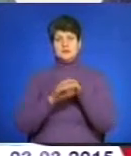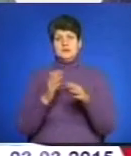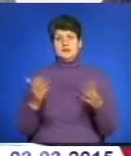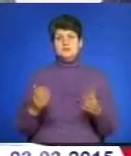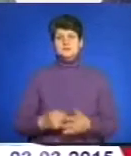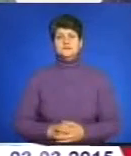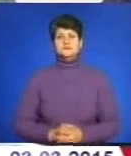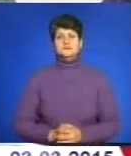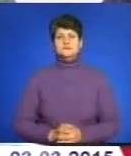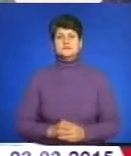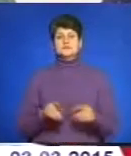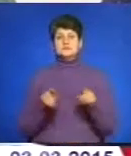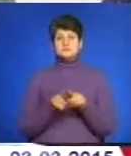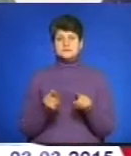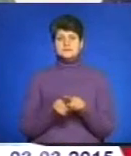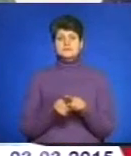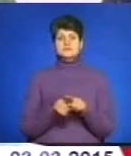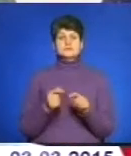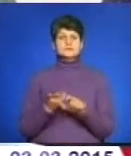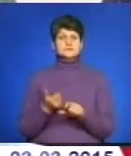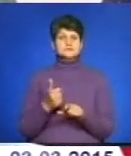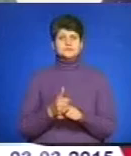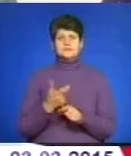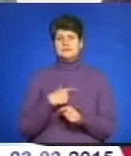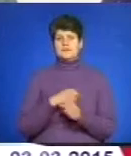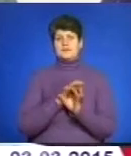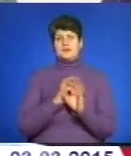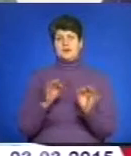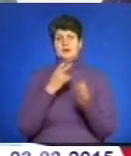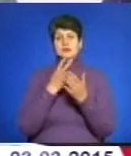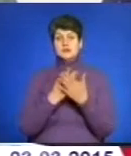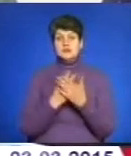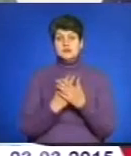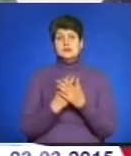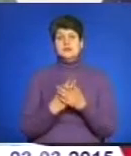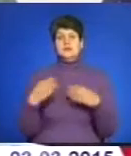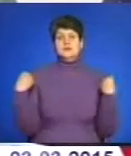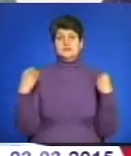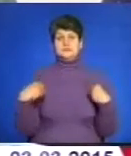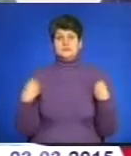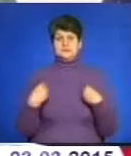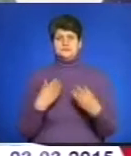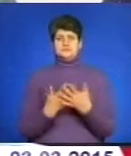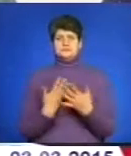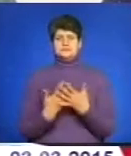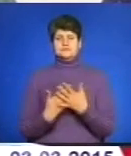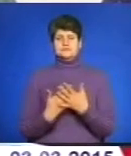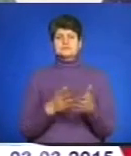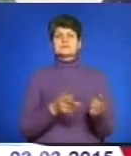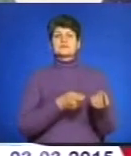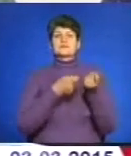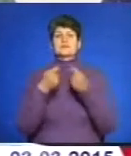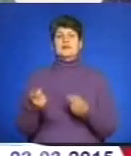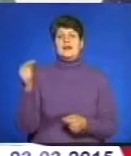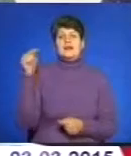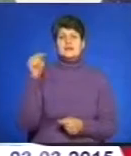Вони теж дуже гарно за себе зарекомендували. По одягу ми передали майже